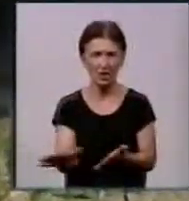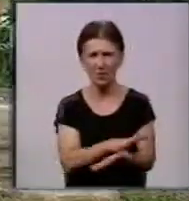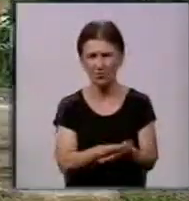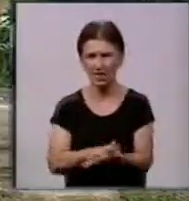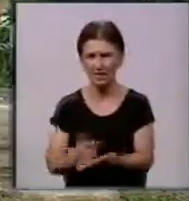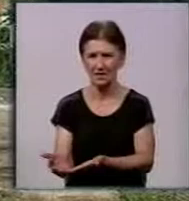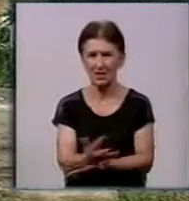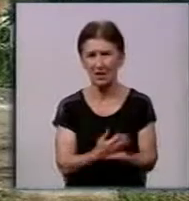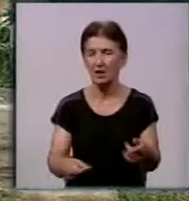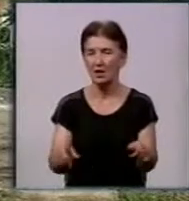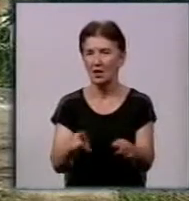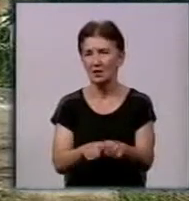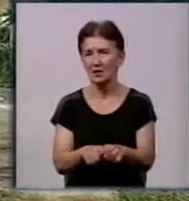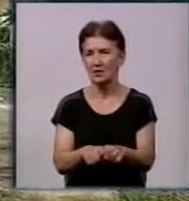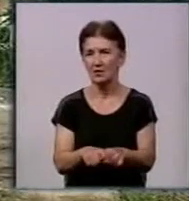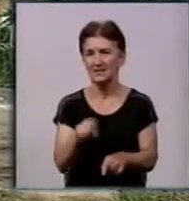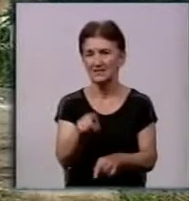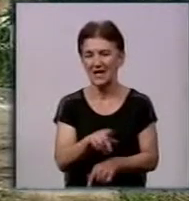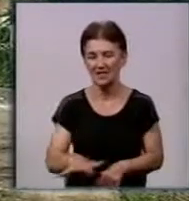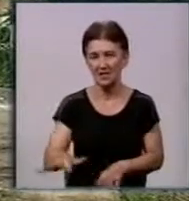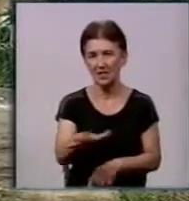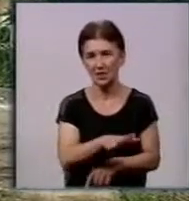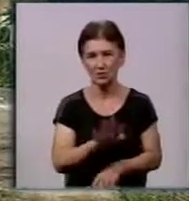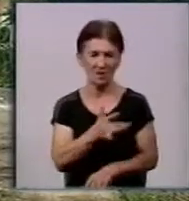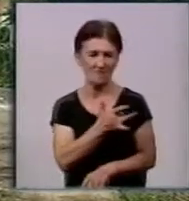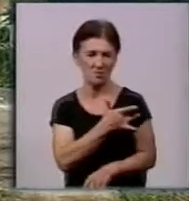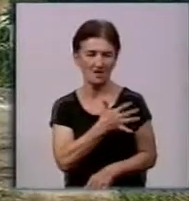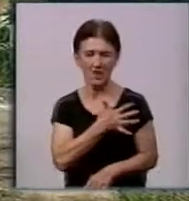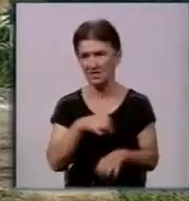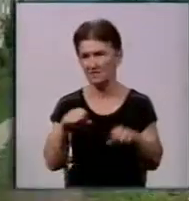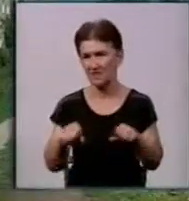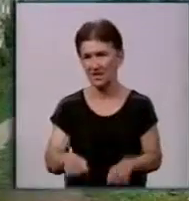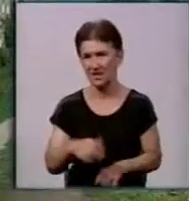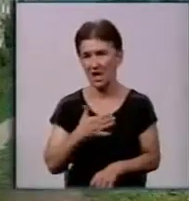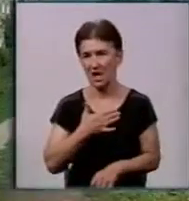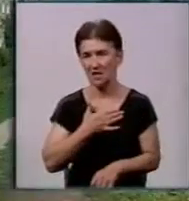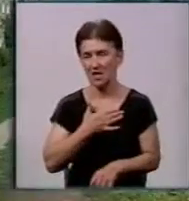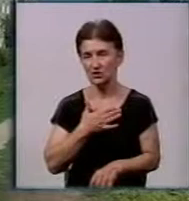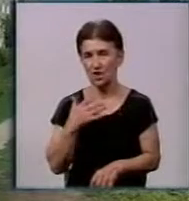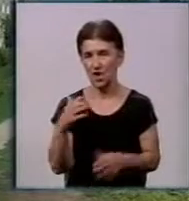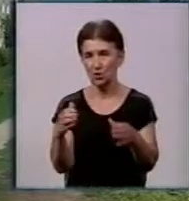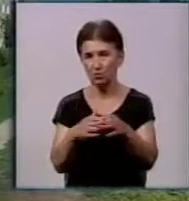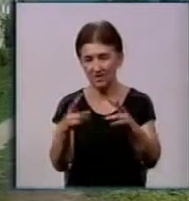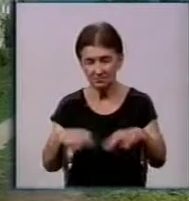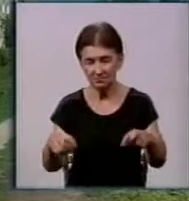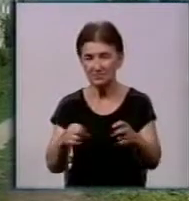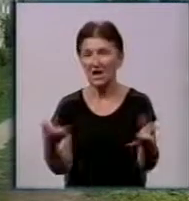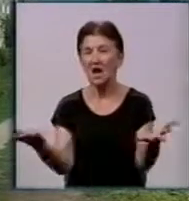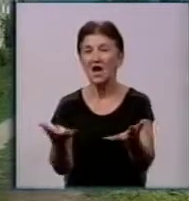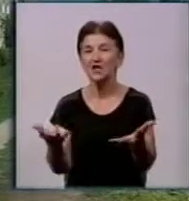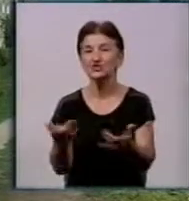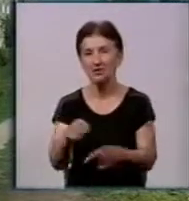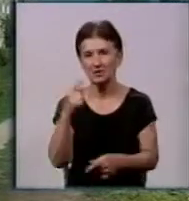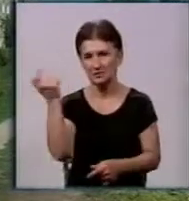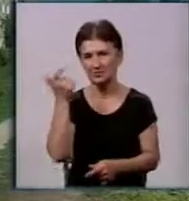та вирівнює ділянку. Ця територія знаходиться у приватній власності. Наша знімальна група з'ясовує, кому вона належить. Ольга Проценко, Анатолій